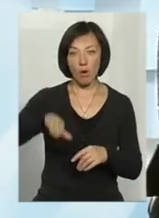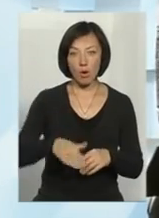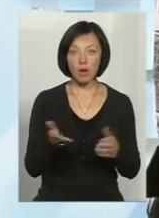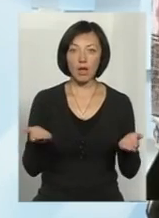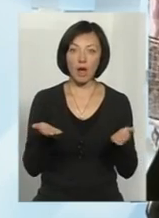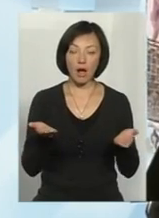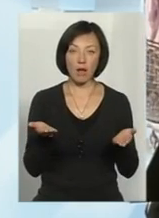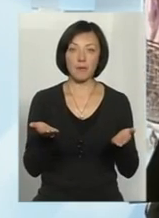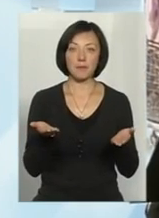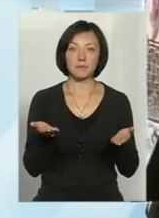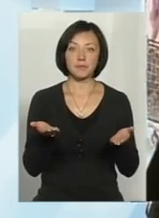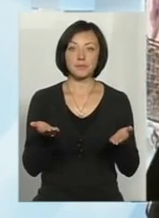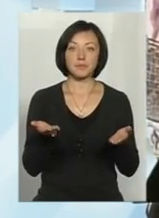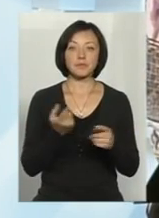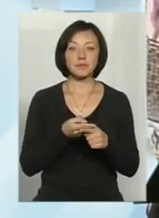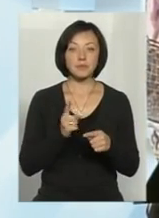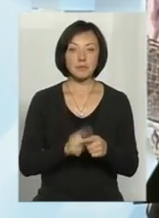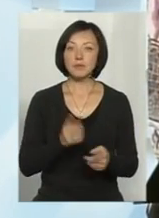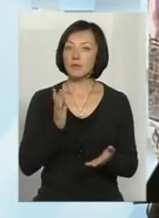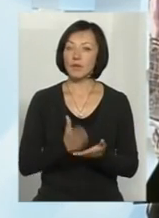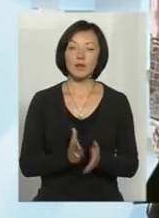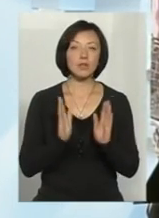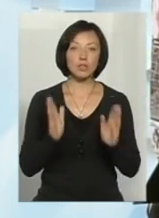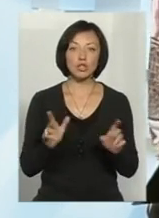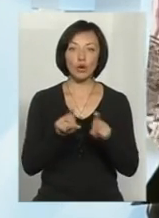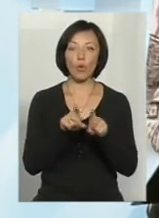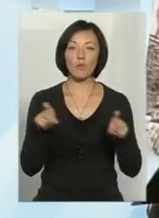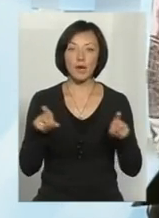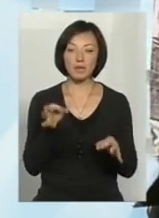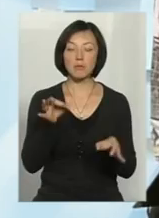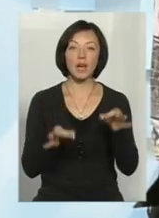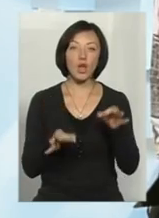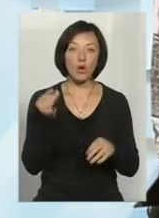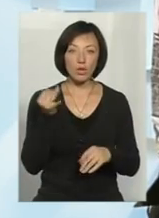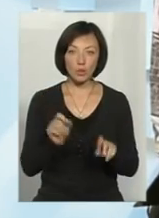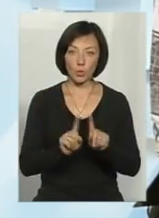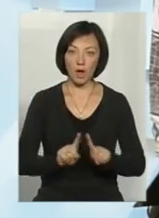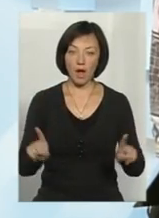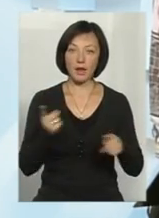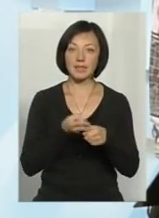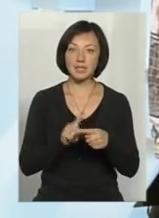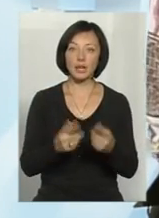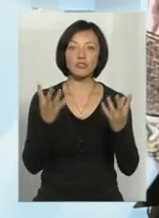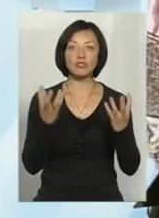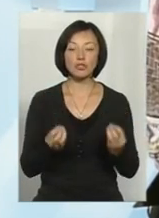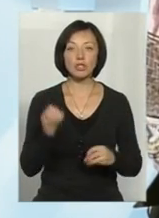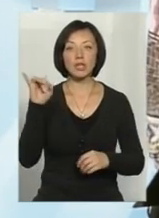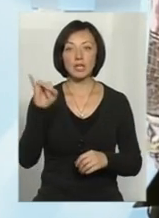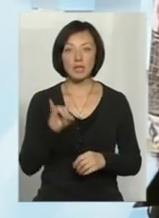речі, скажу глядачам, що це є не лише об'єкт природний, унікальний, а це ще і